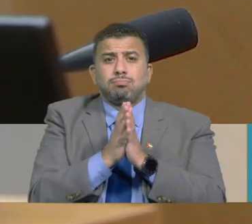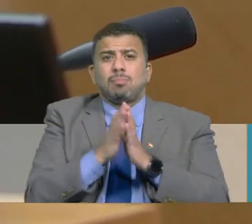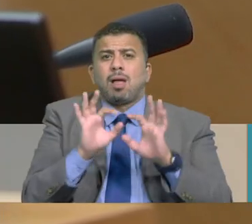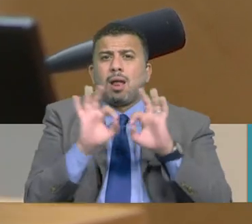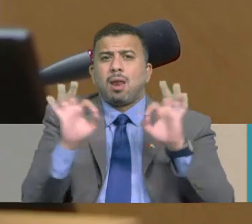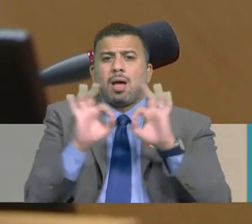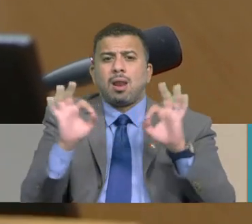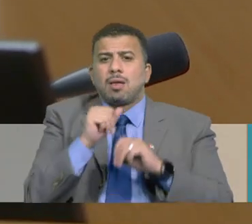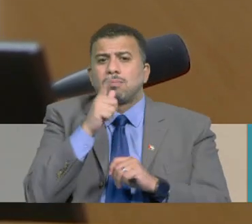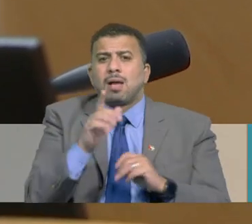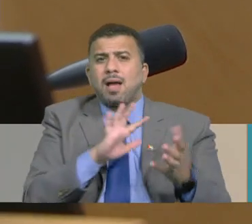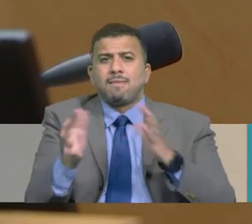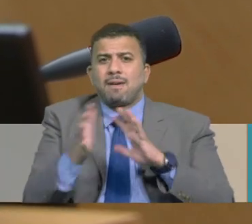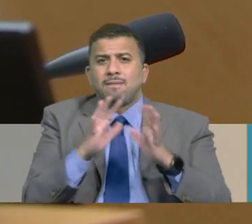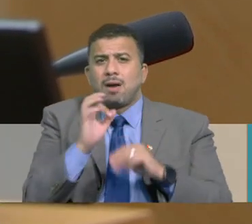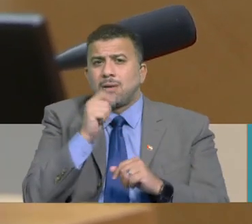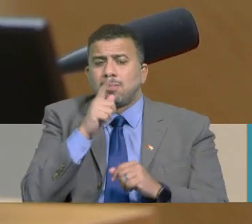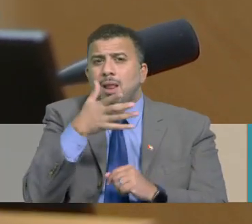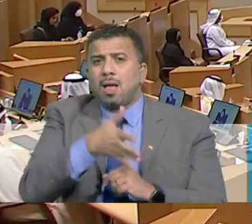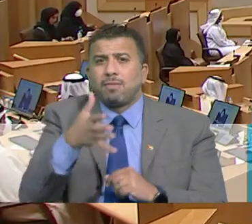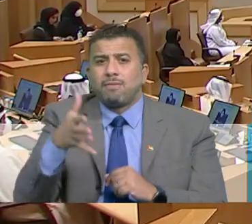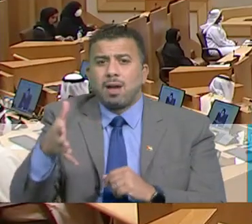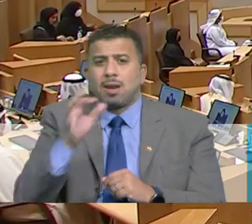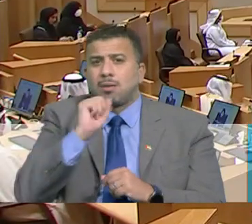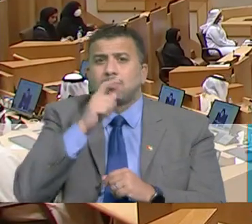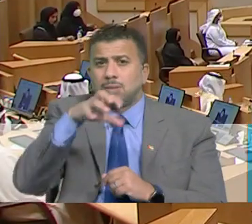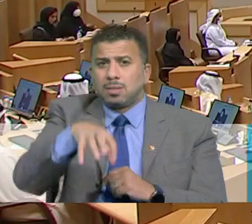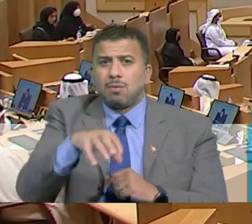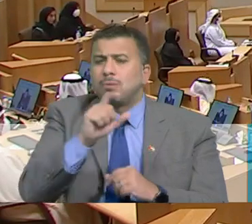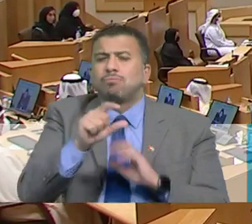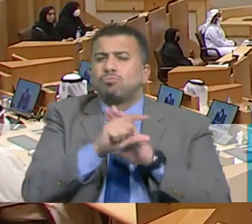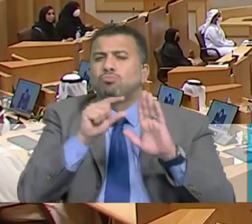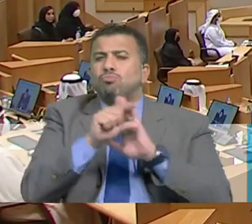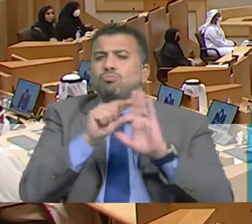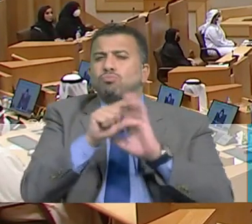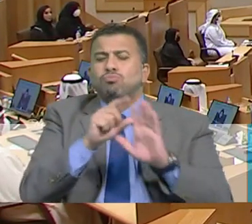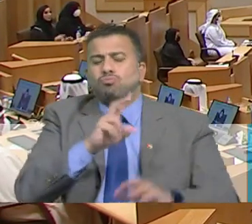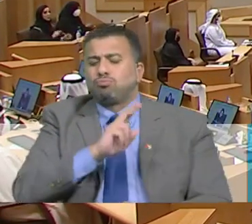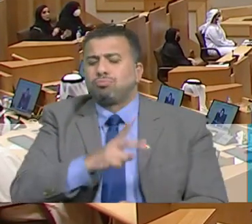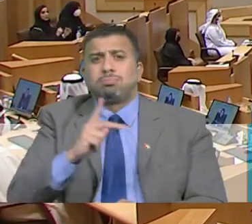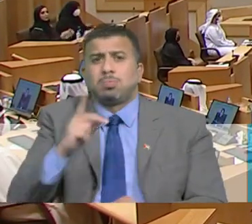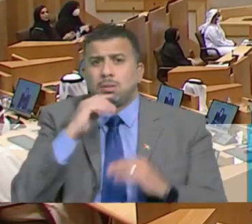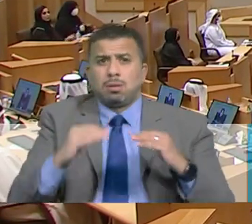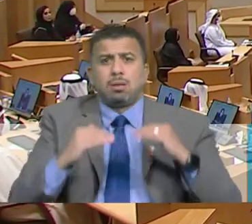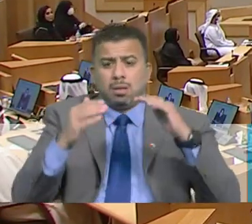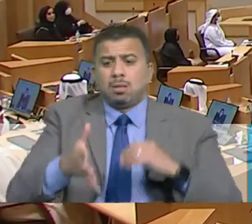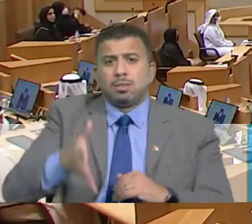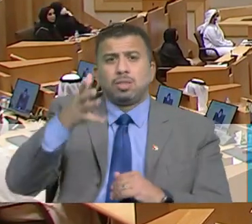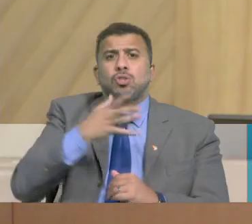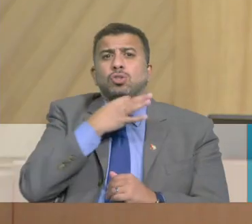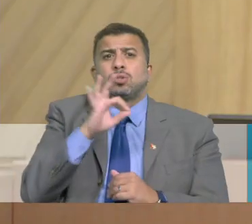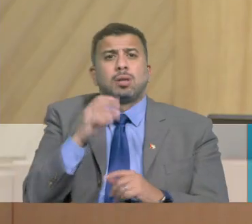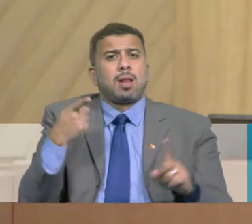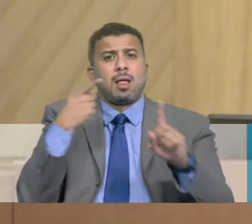والحلول المثالية التي تواجه أطفال الدولة في قضايا متعددة والسبل التي تنهض بالجيل الجديد